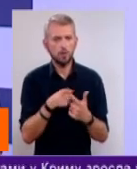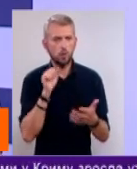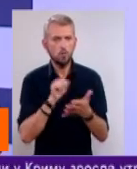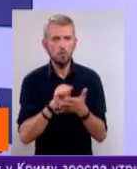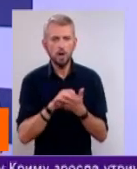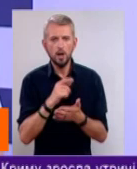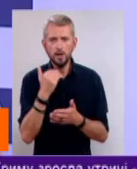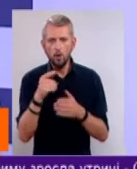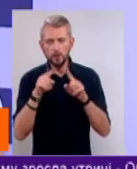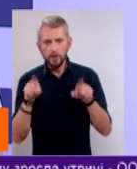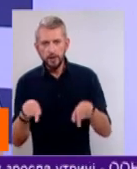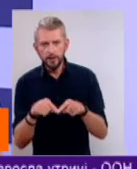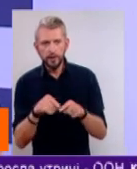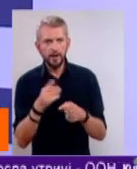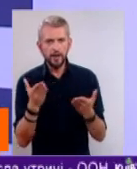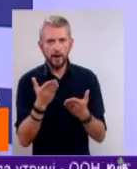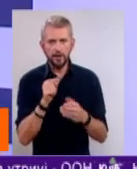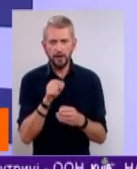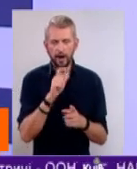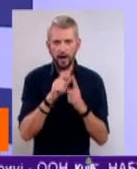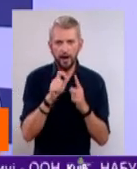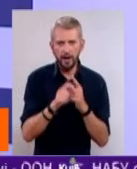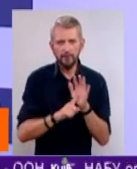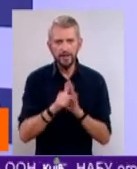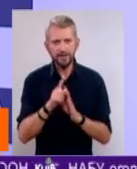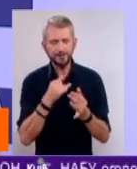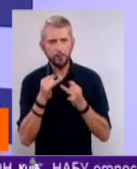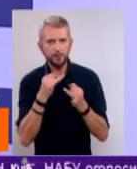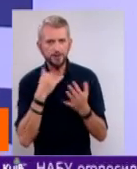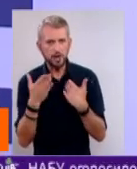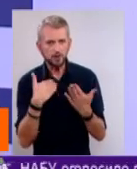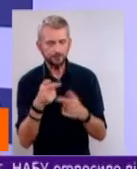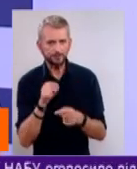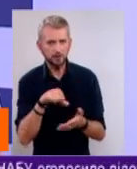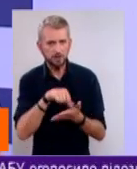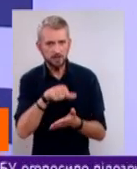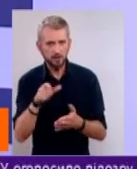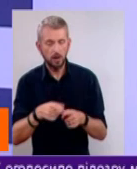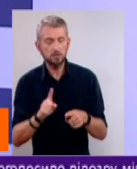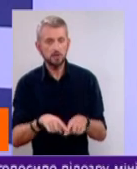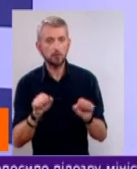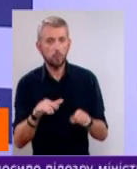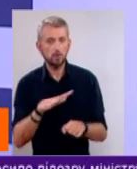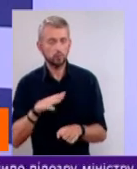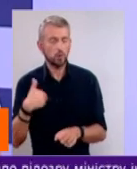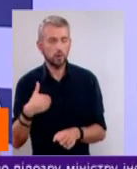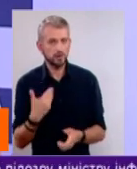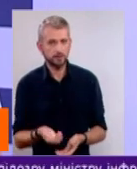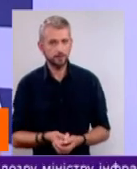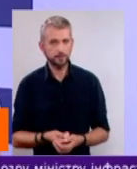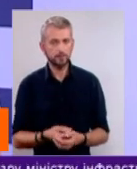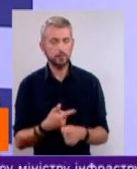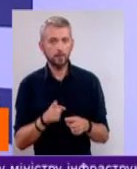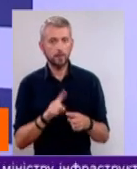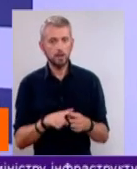його сторінки і якимось чином на них реагувати і вступати в якусь комунікацію з цими представниками, це можливо, може бути корисним. Це